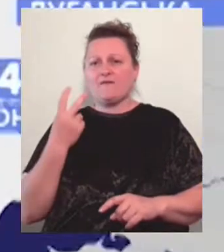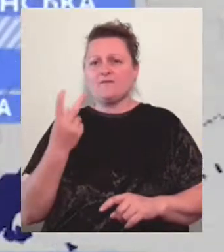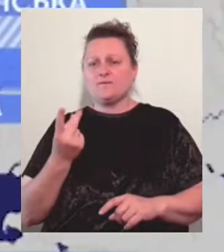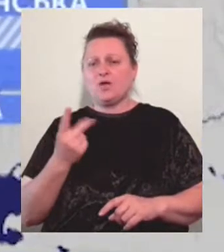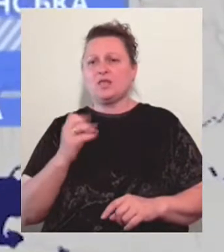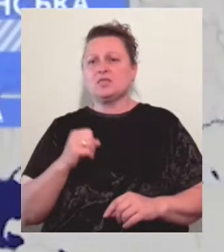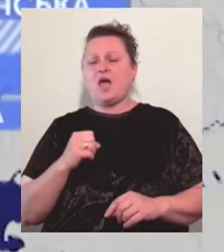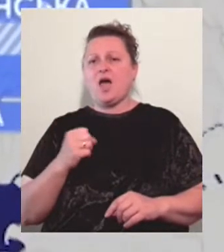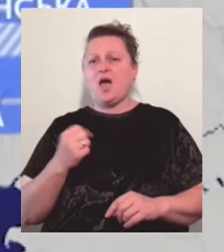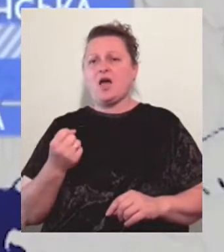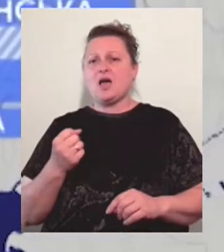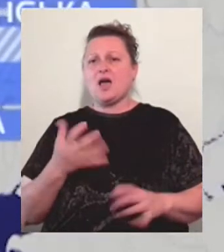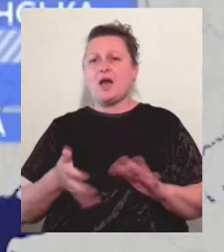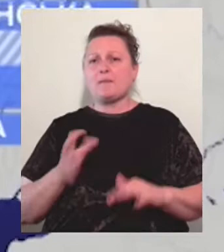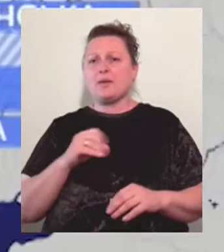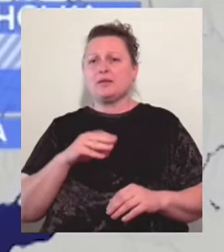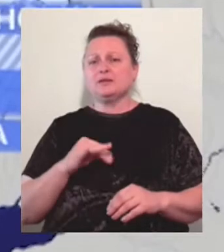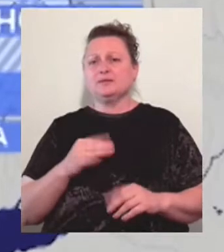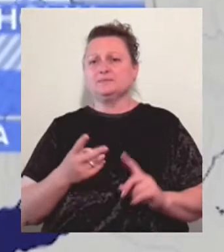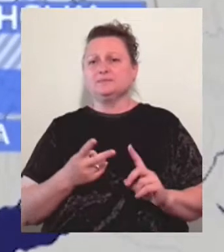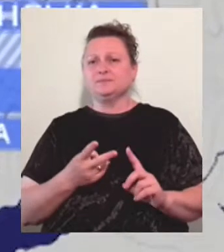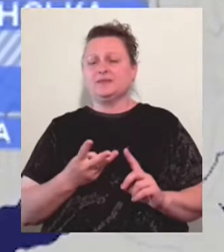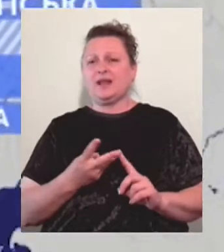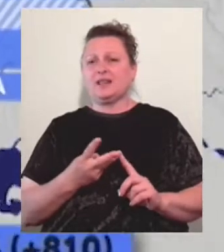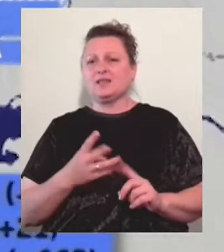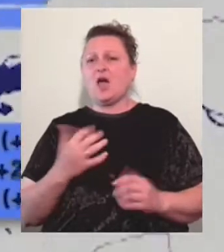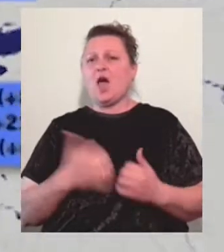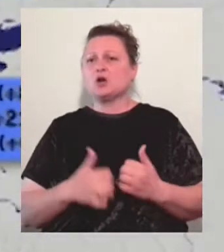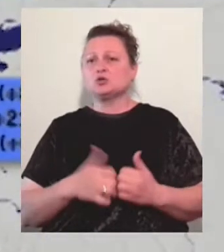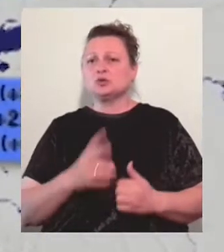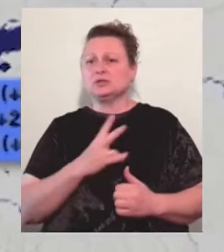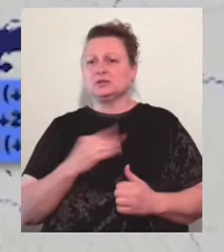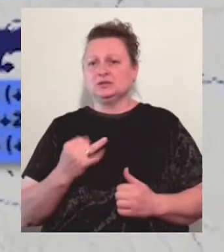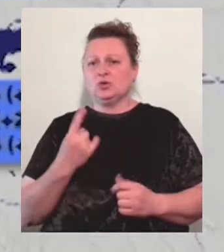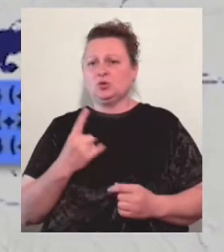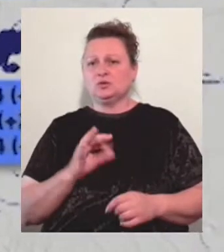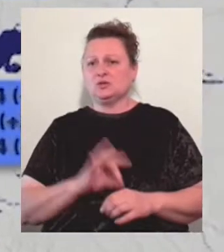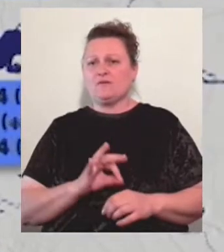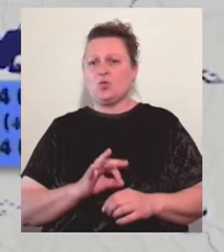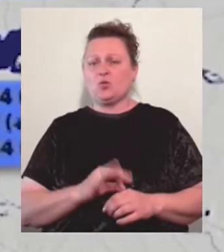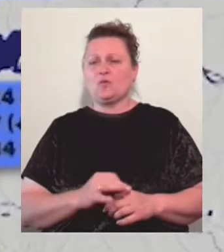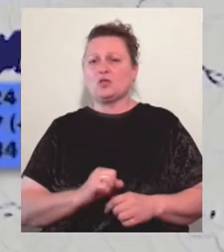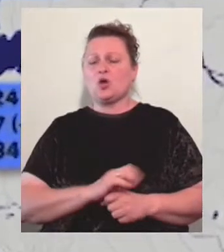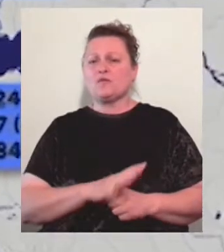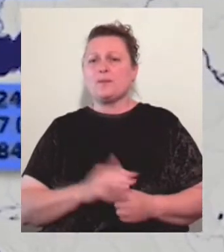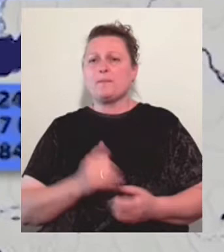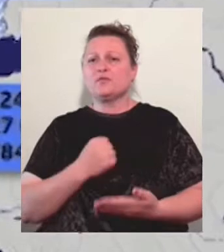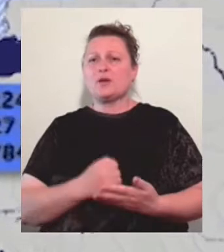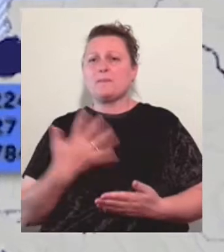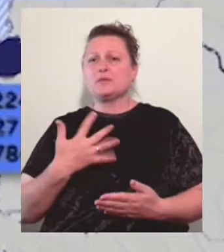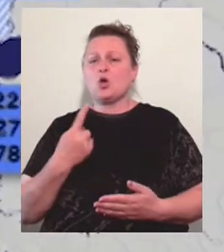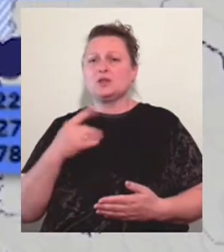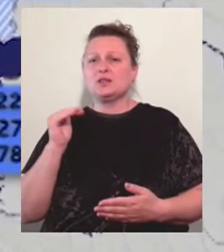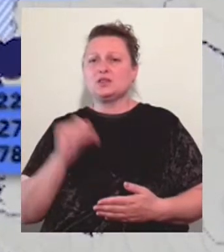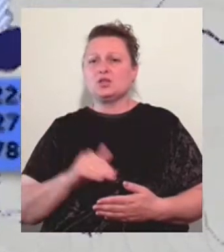Закарпаття. І жодного нового випадку в Херсонській області. Загалом від початку пандемії коронавірус підтвердили у понад 51